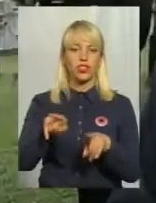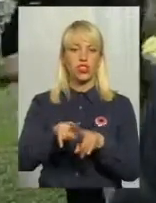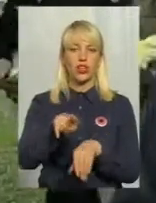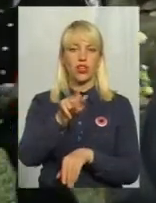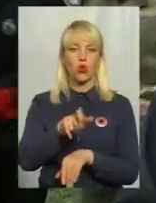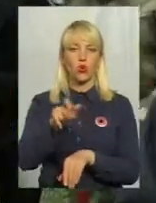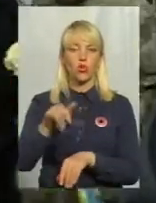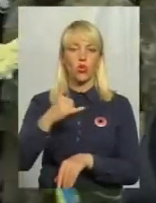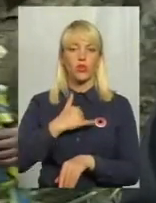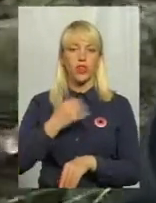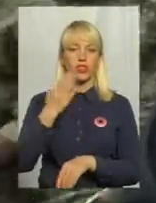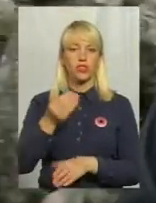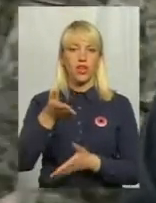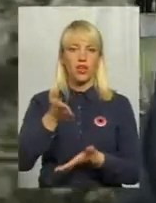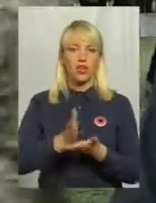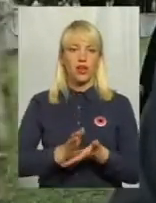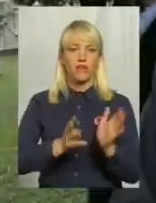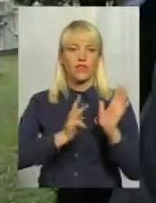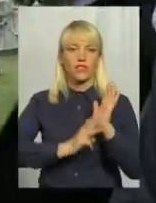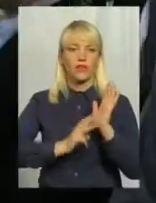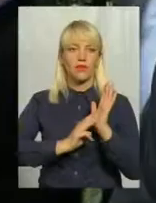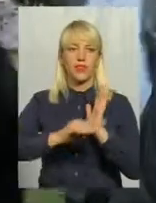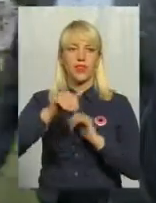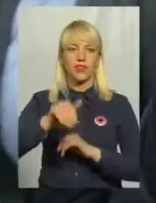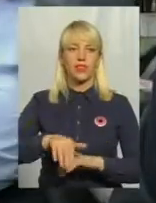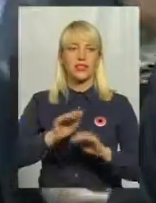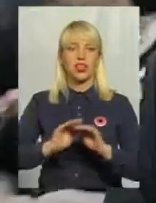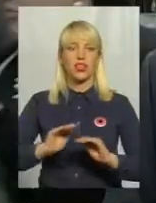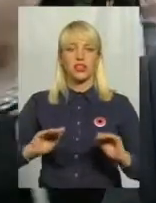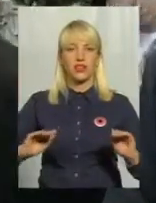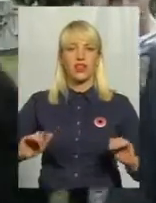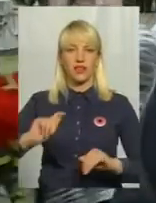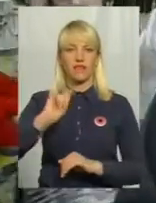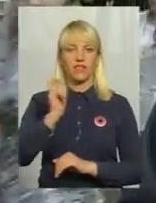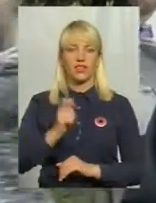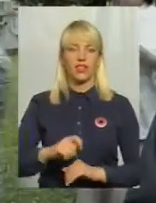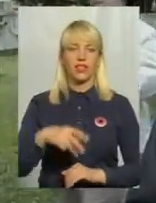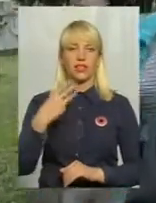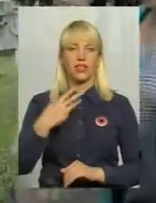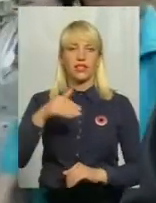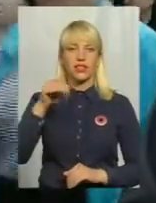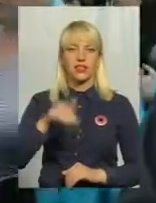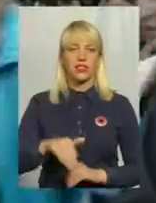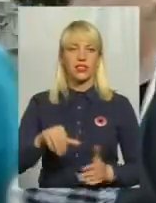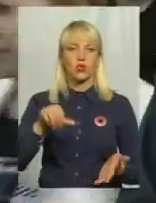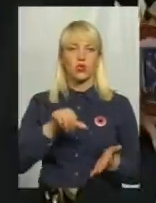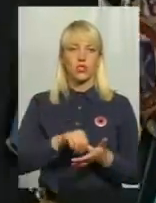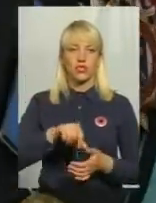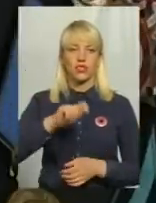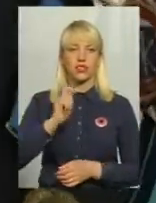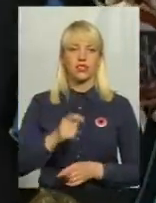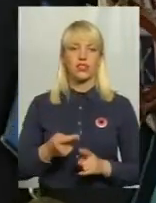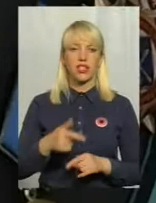іще є майже 80 тисяч дітей війни, 30 тисяч учасників війни.